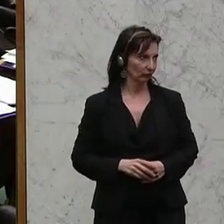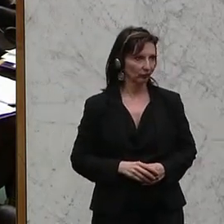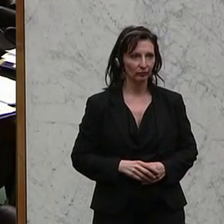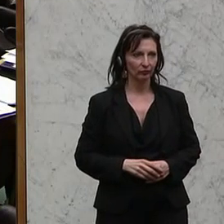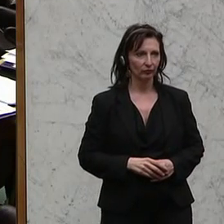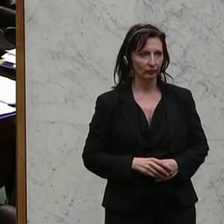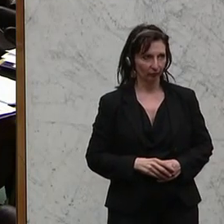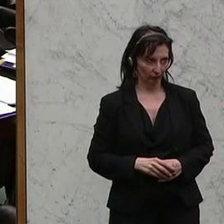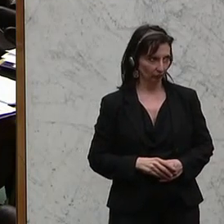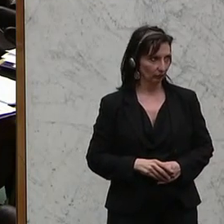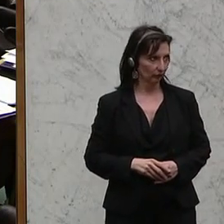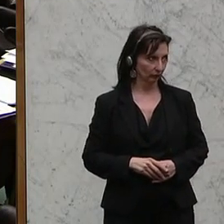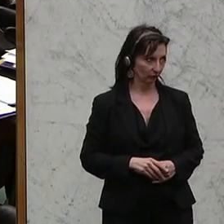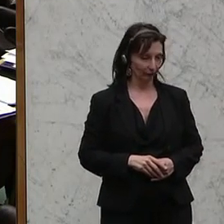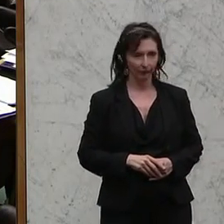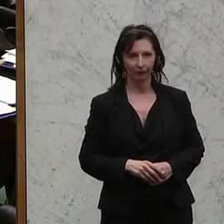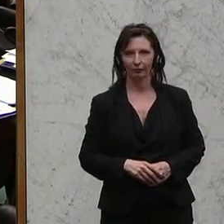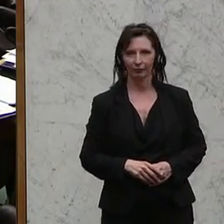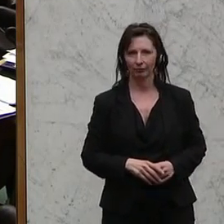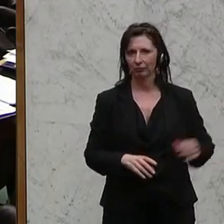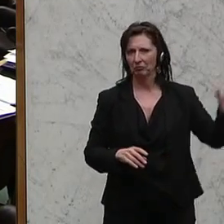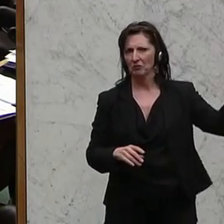Voodoo! Voodoo-Mathematik!